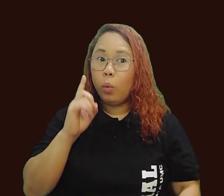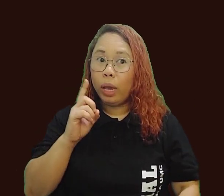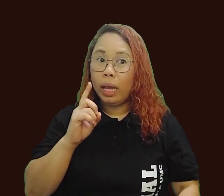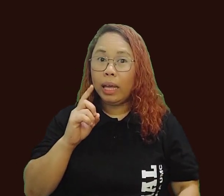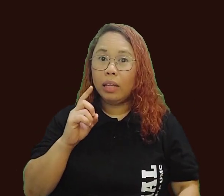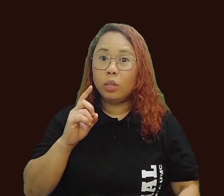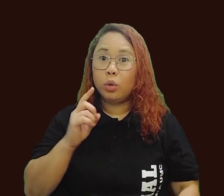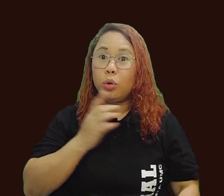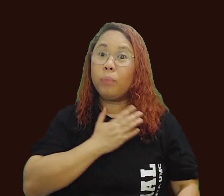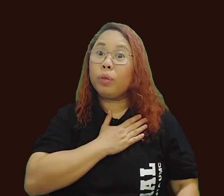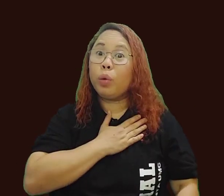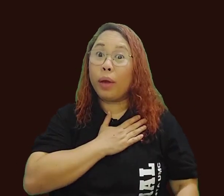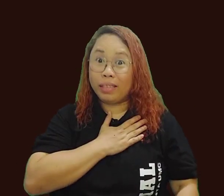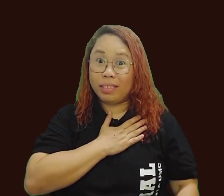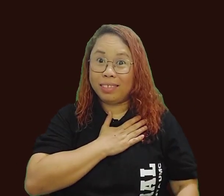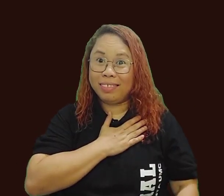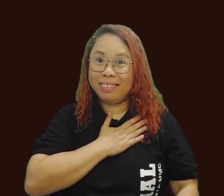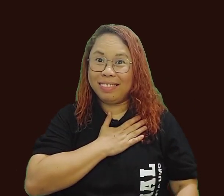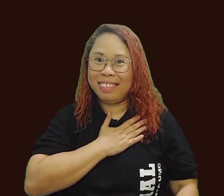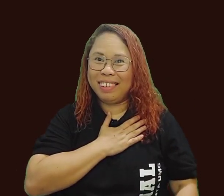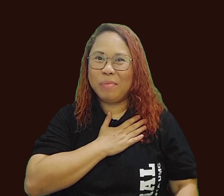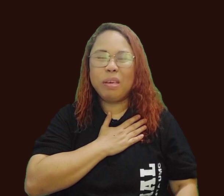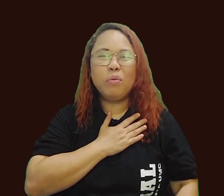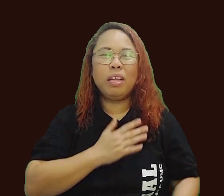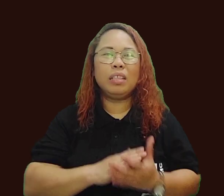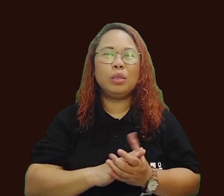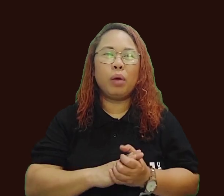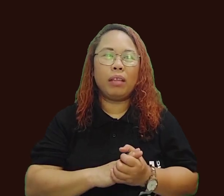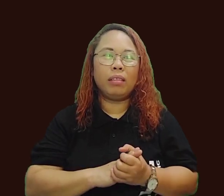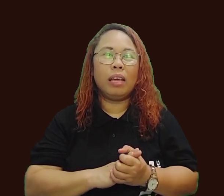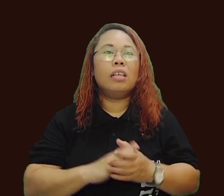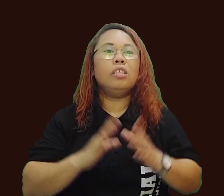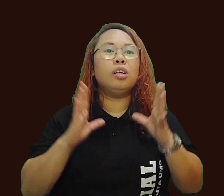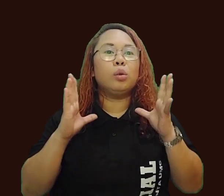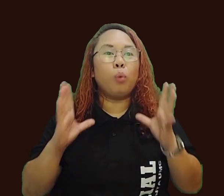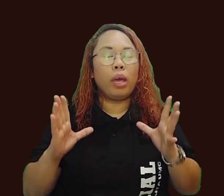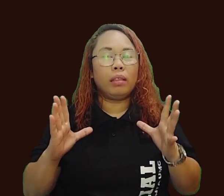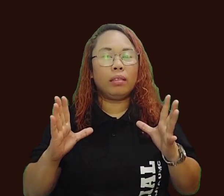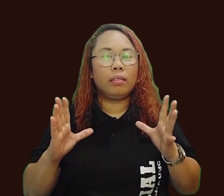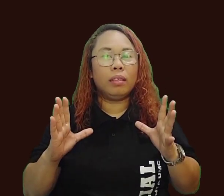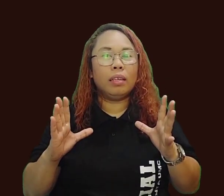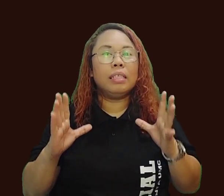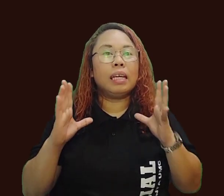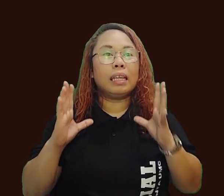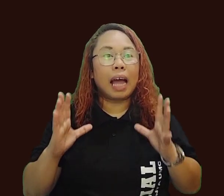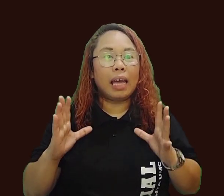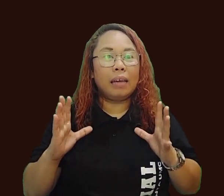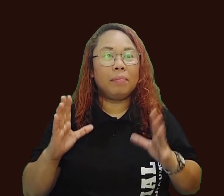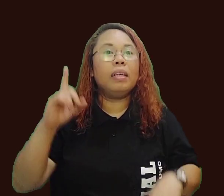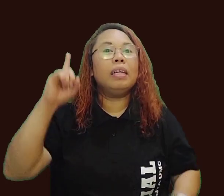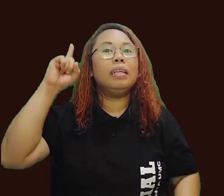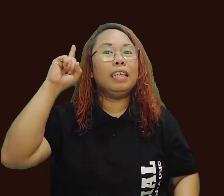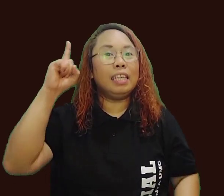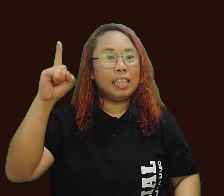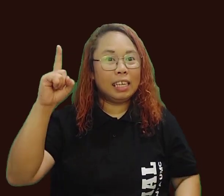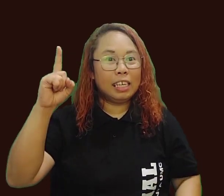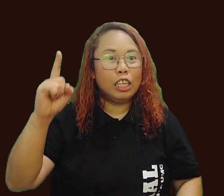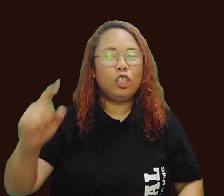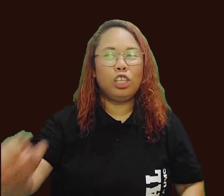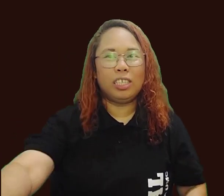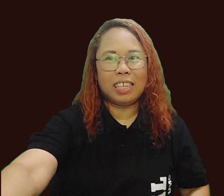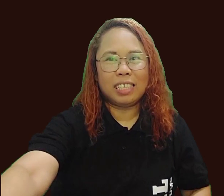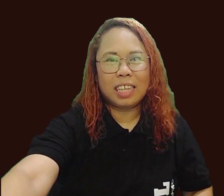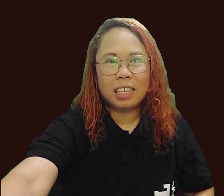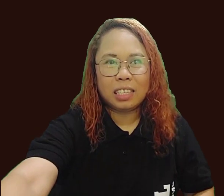be willing to wait. Be willing to wait. Just wait sa time ni